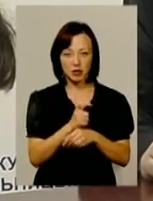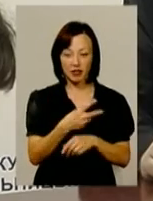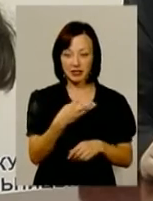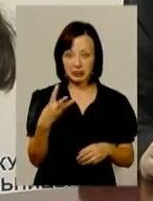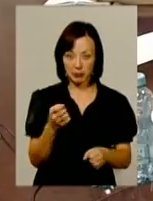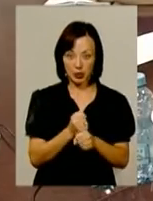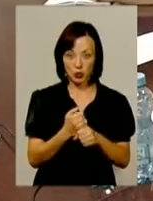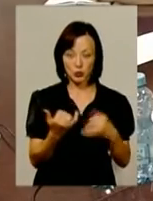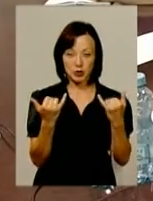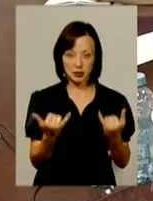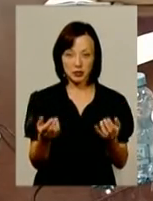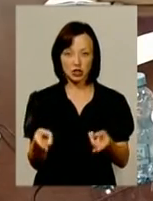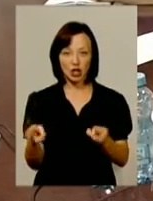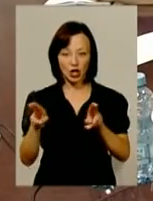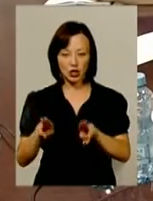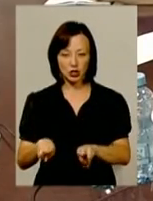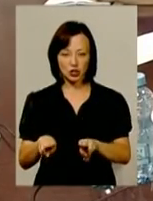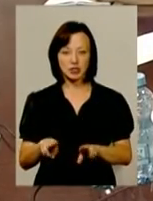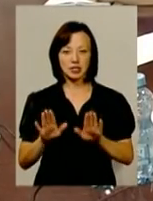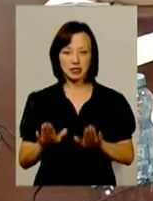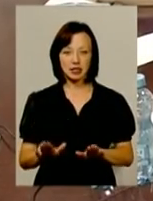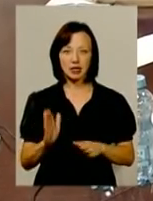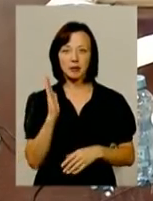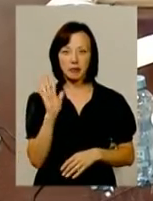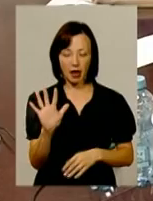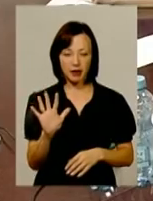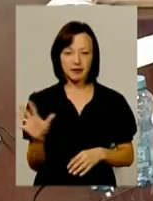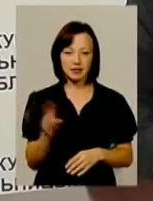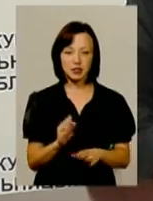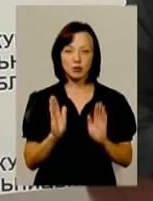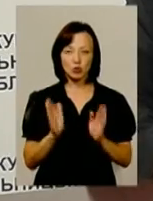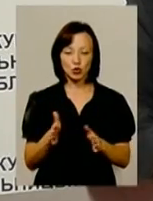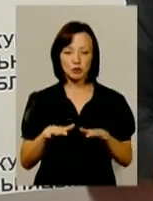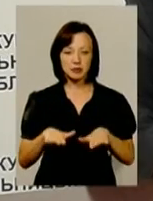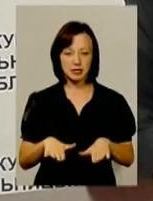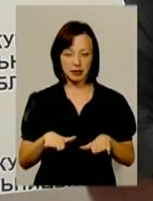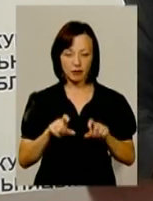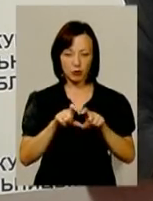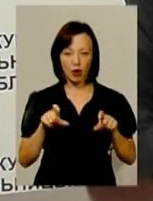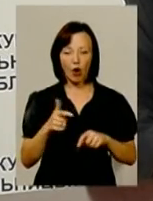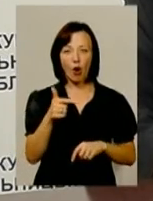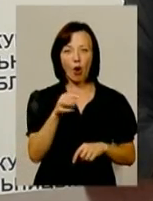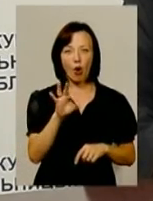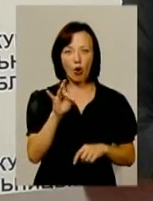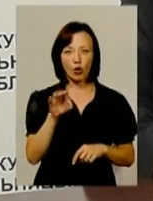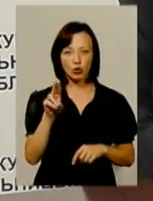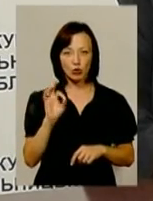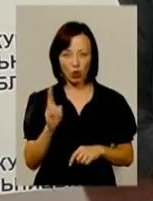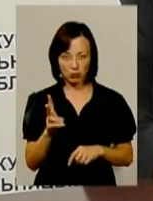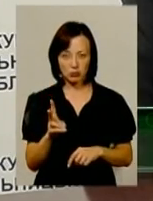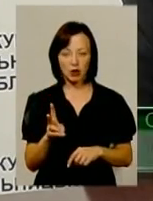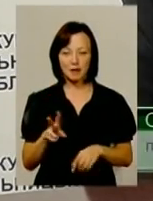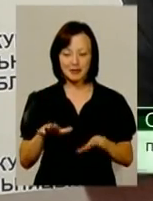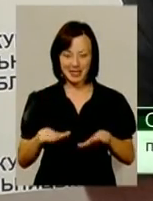які функціонують нині, залишиться тільки п'ять. Усі будуть місцевими. Городоцька місцева прокуратура, до якої